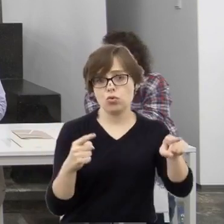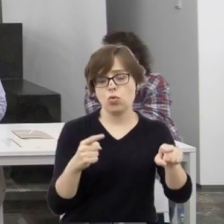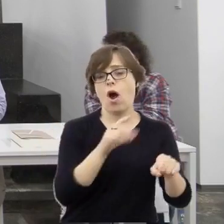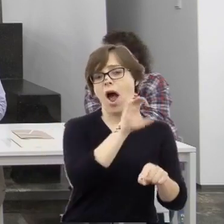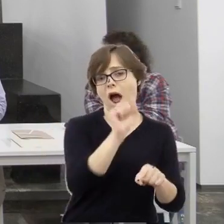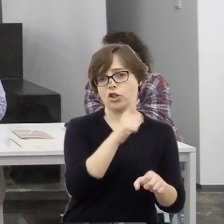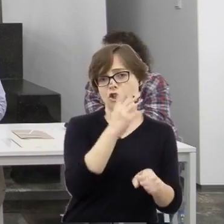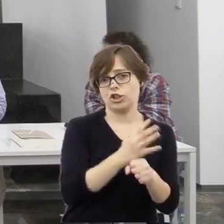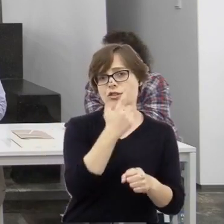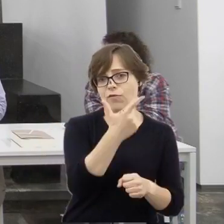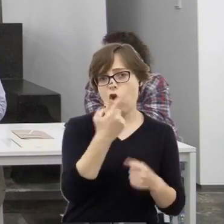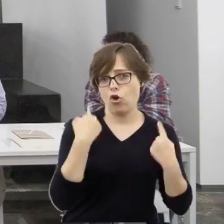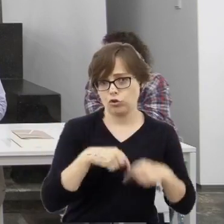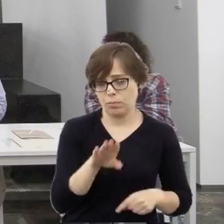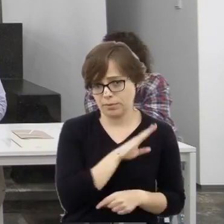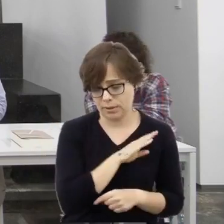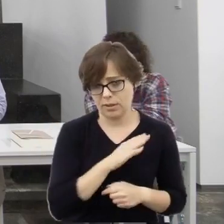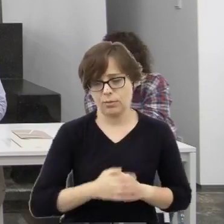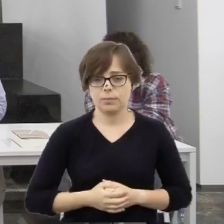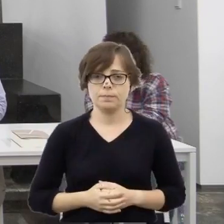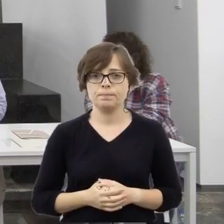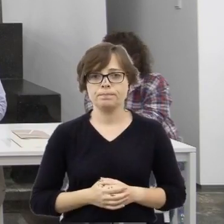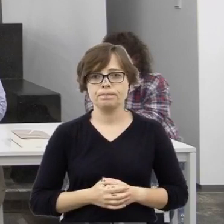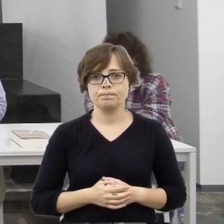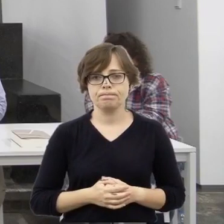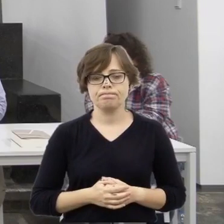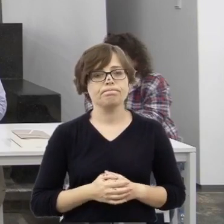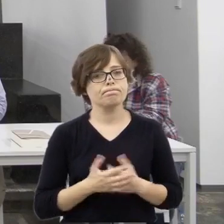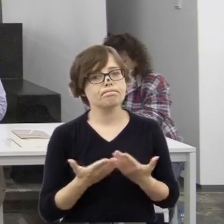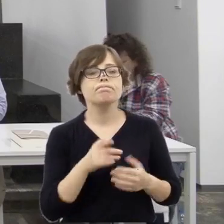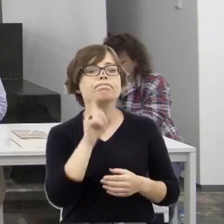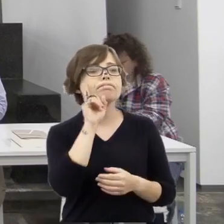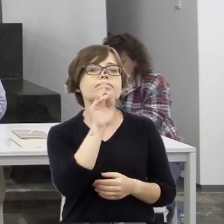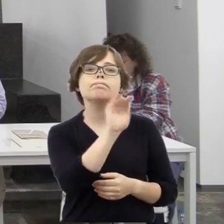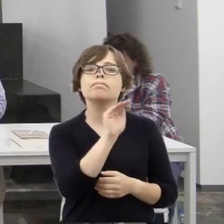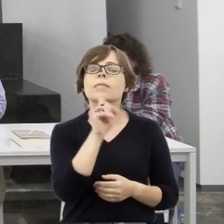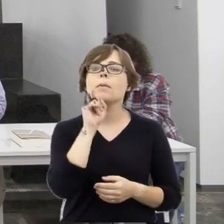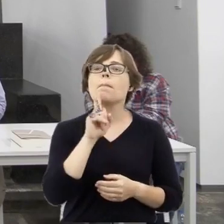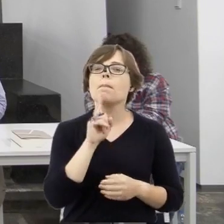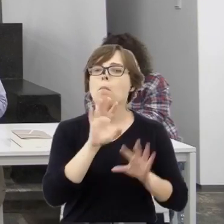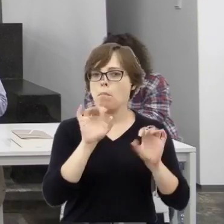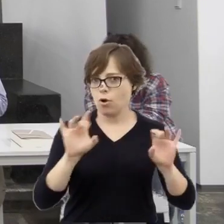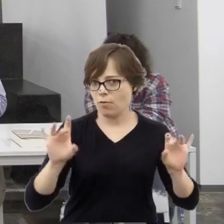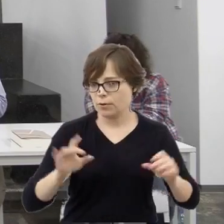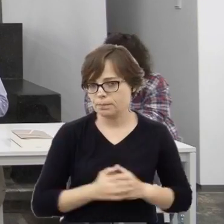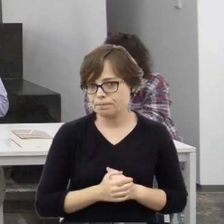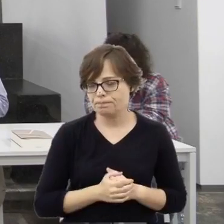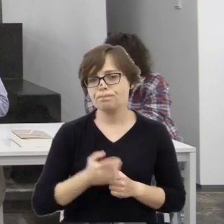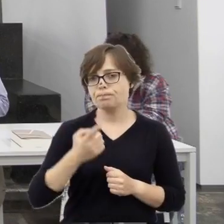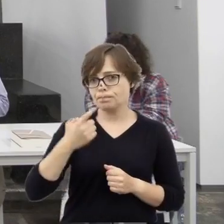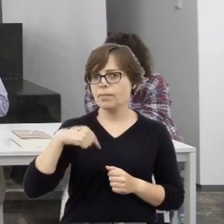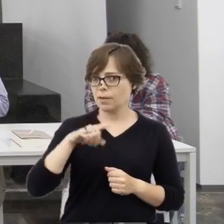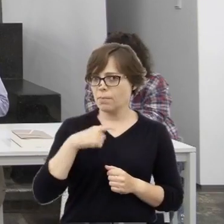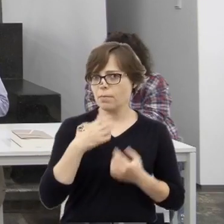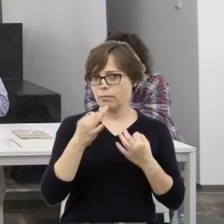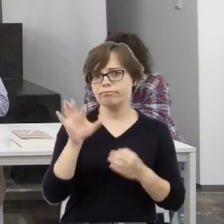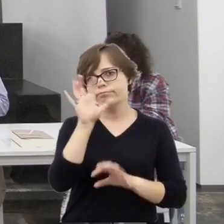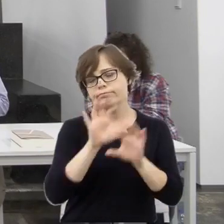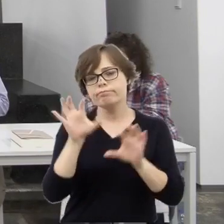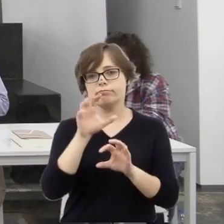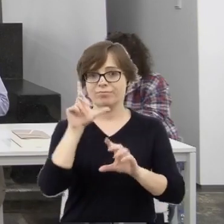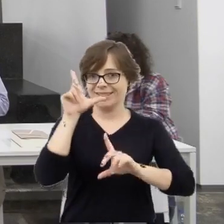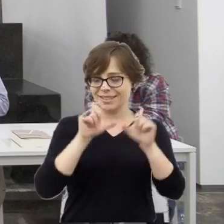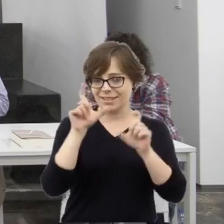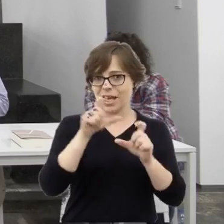osoby straciły życie. Panie profesorze, widzieliśmy zdjęcia z tego pogrzebu